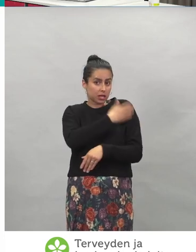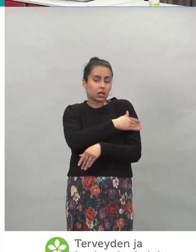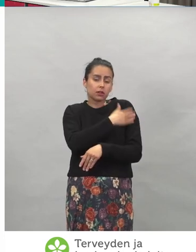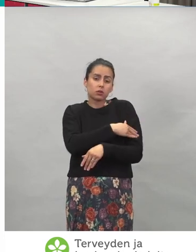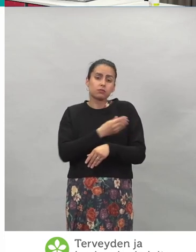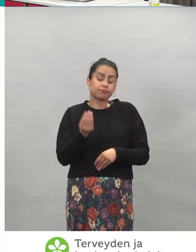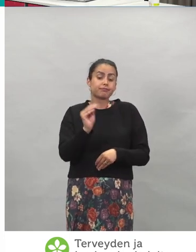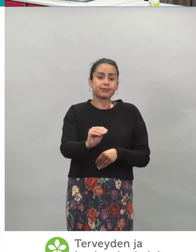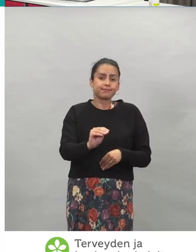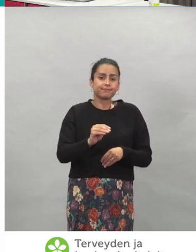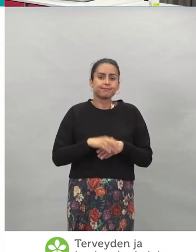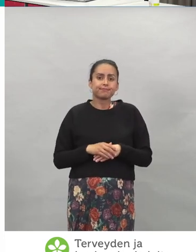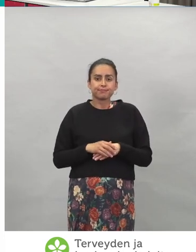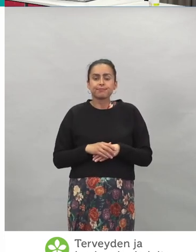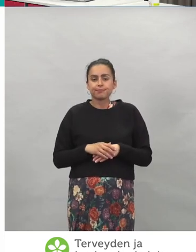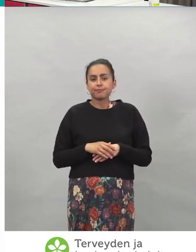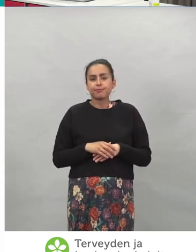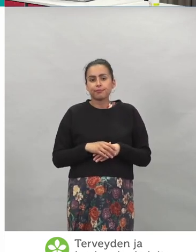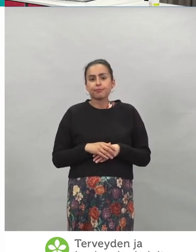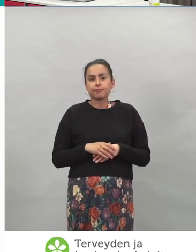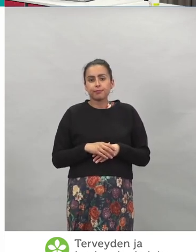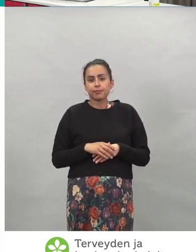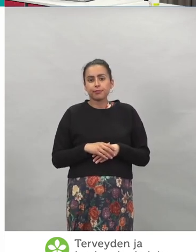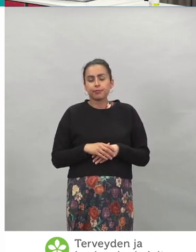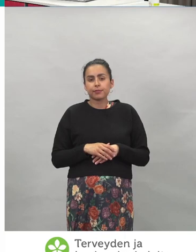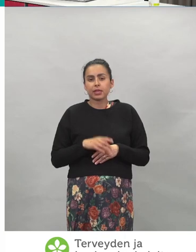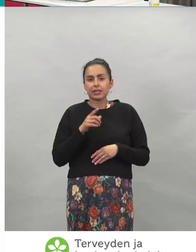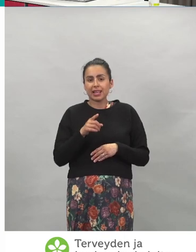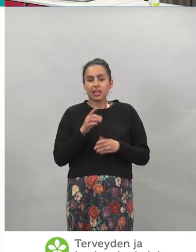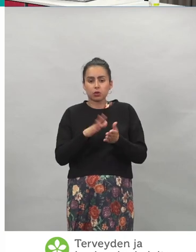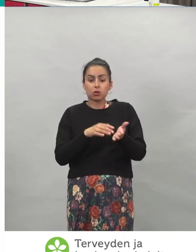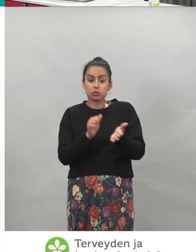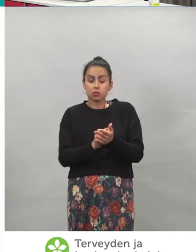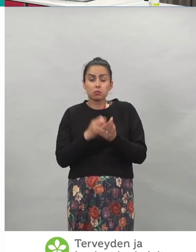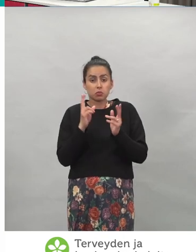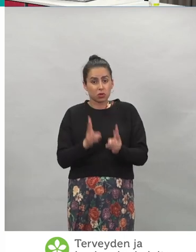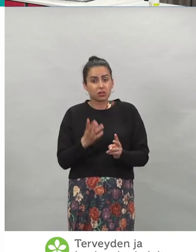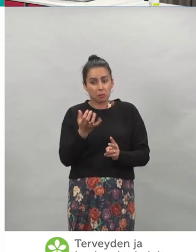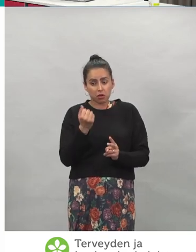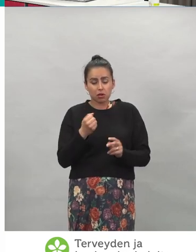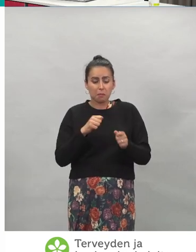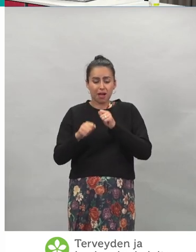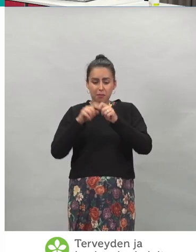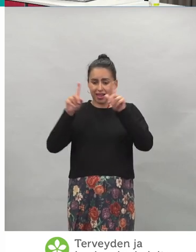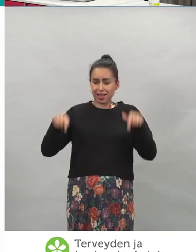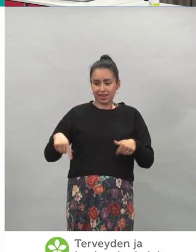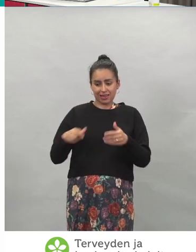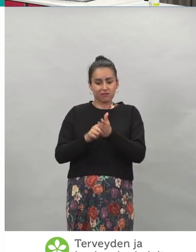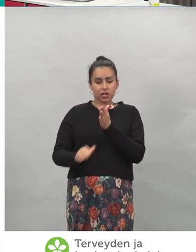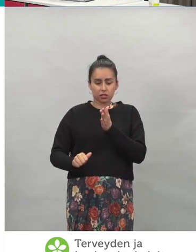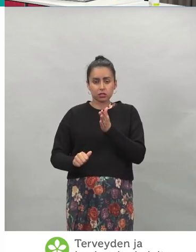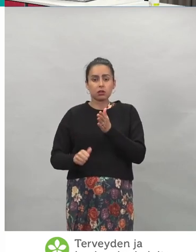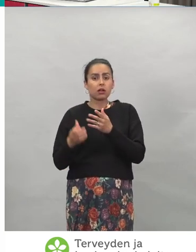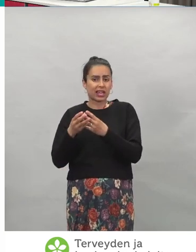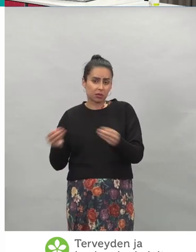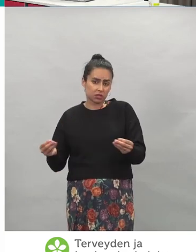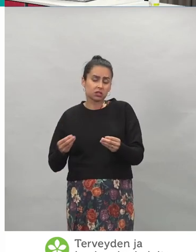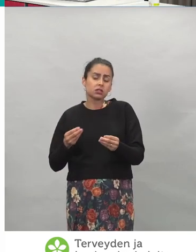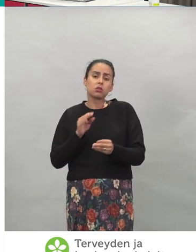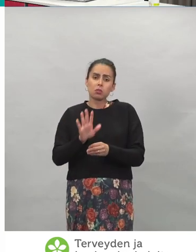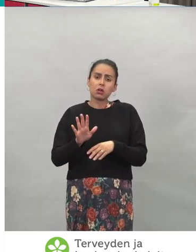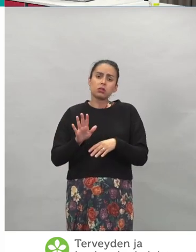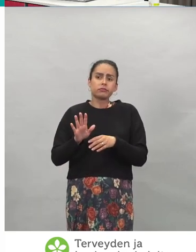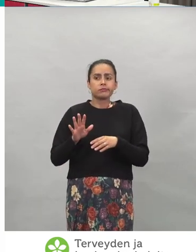tästä todistuksesta on sitten mahdollisuus saada myös sitten paperinen versio maksutta tuolta julkisesta